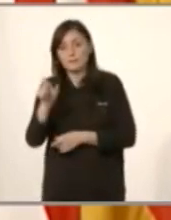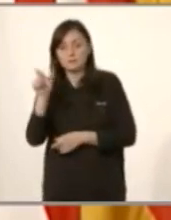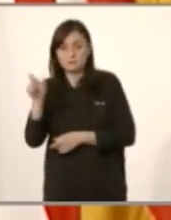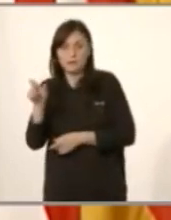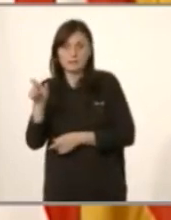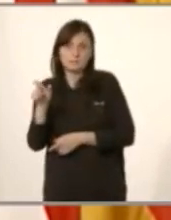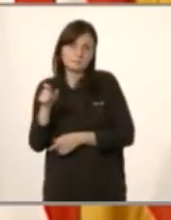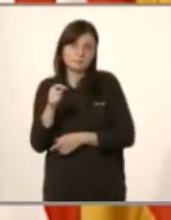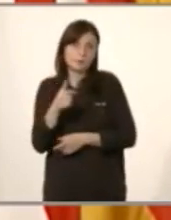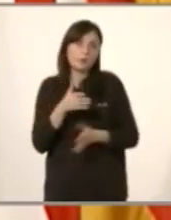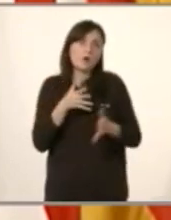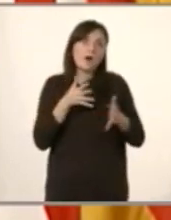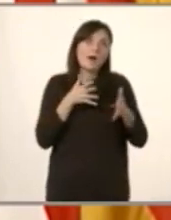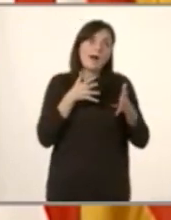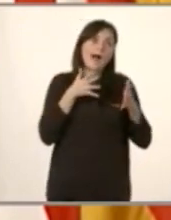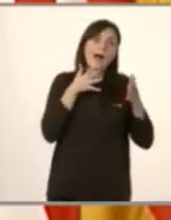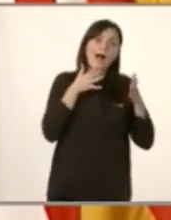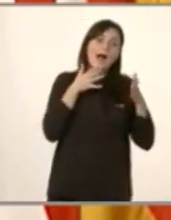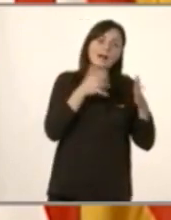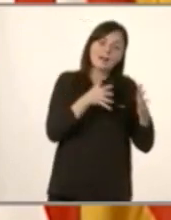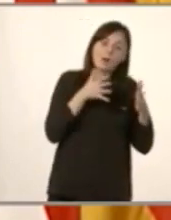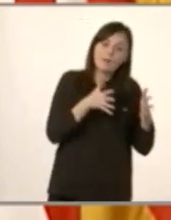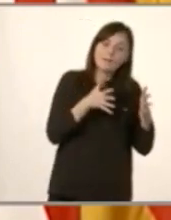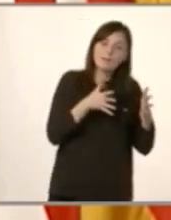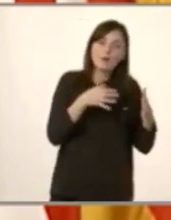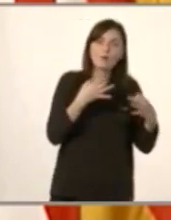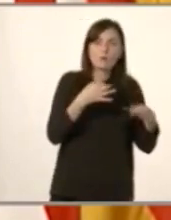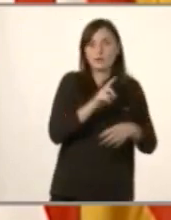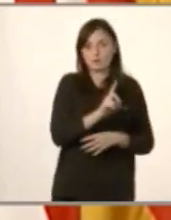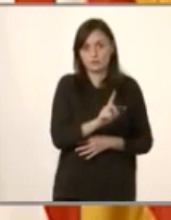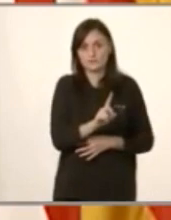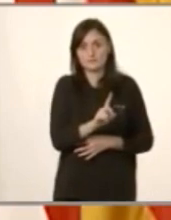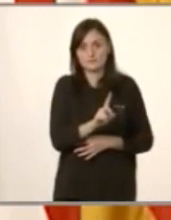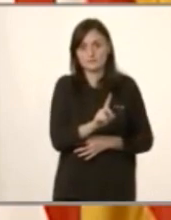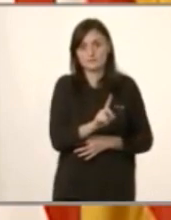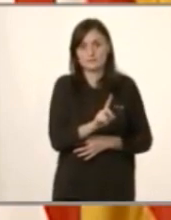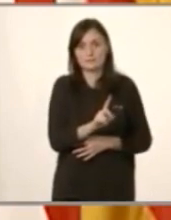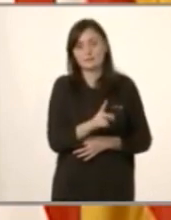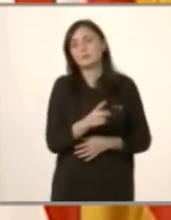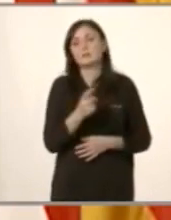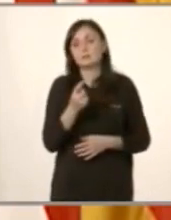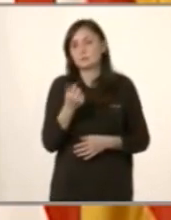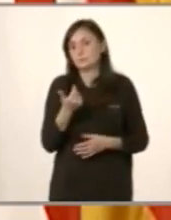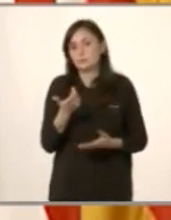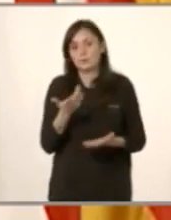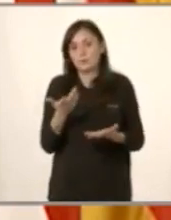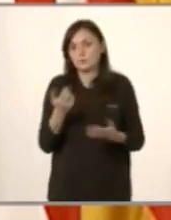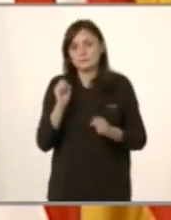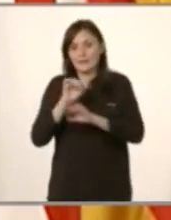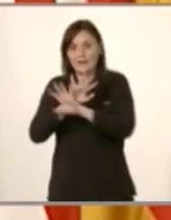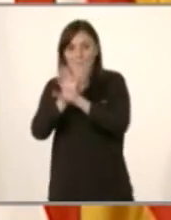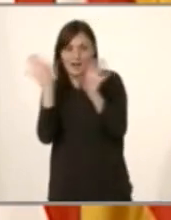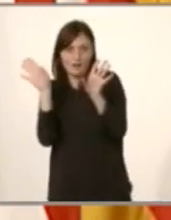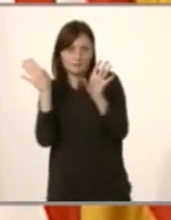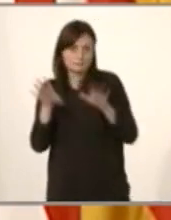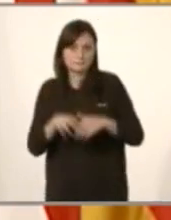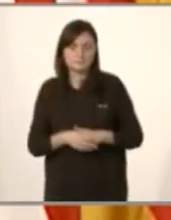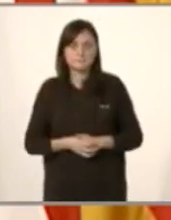més que una recomanació, eh, és plata o plomo, no?